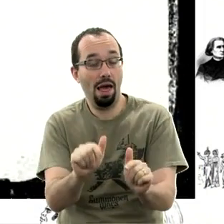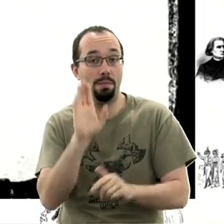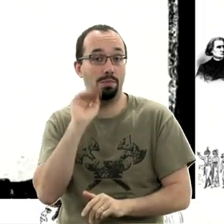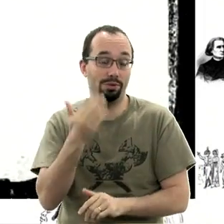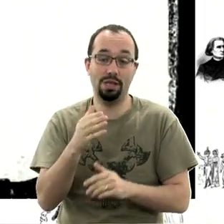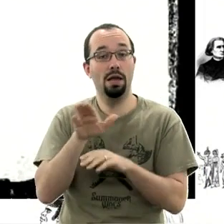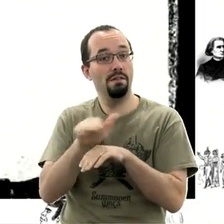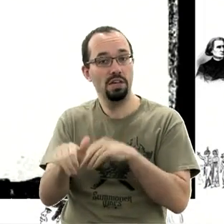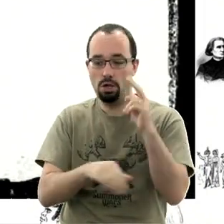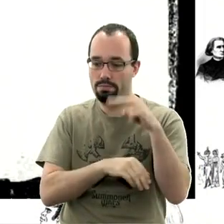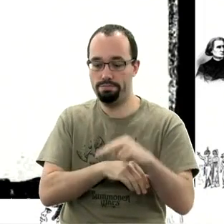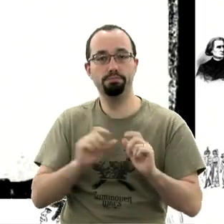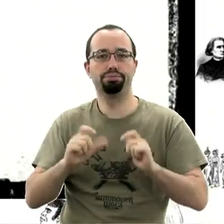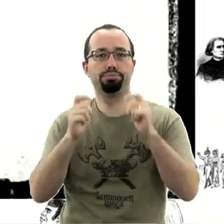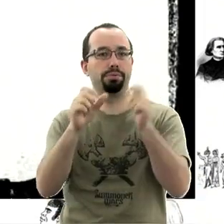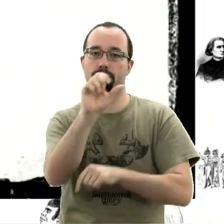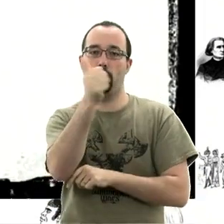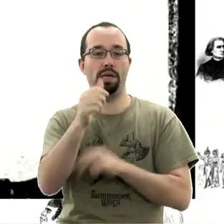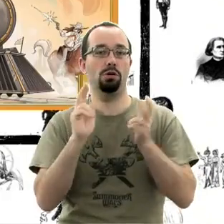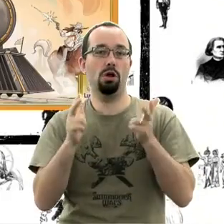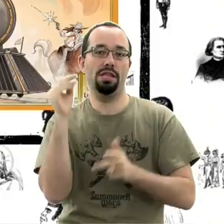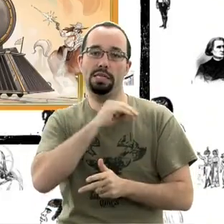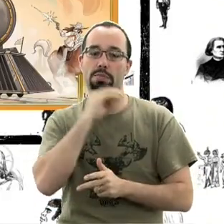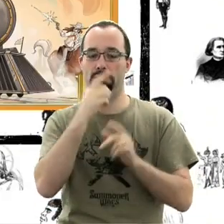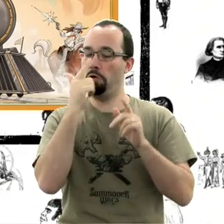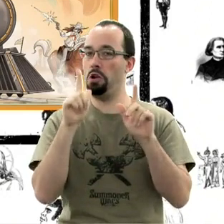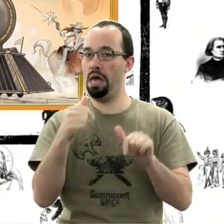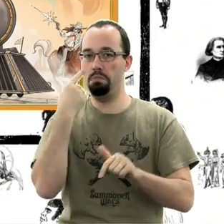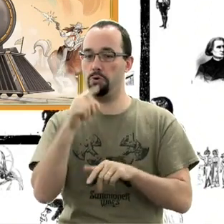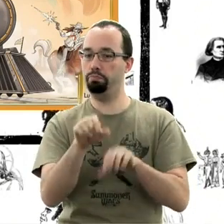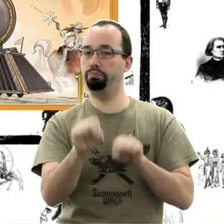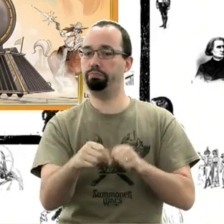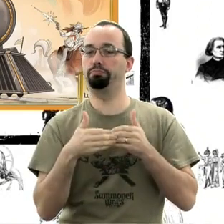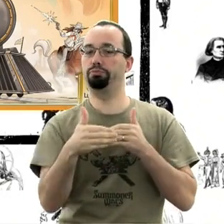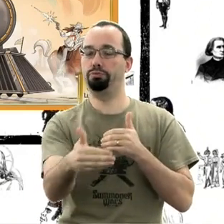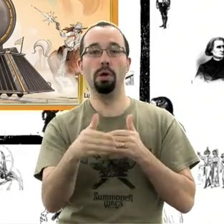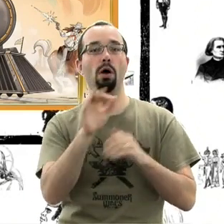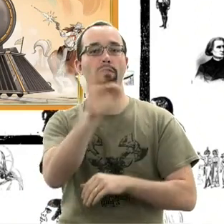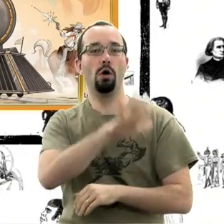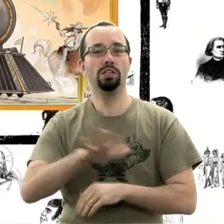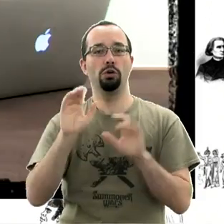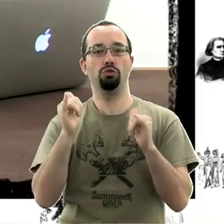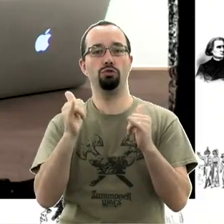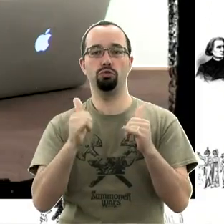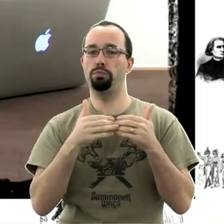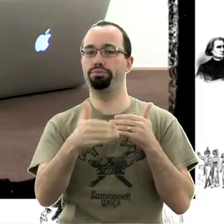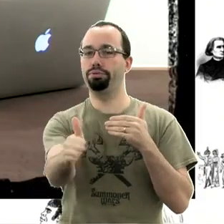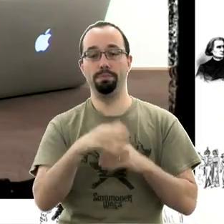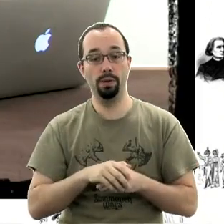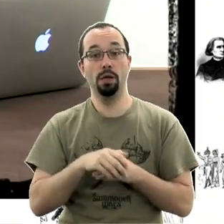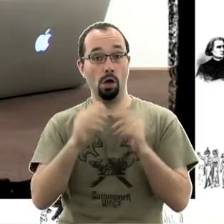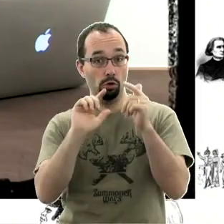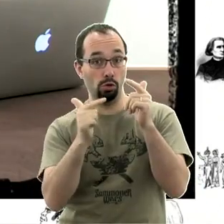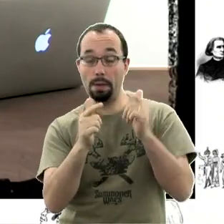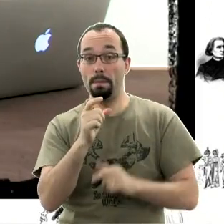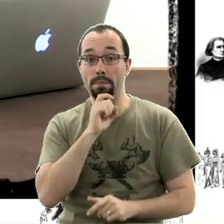fiches. Grimpe, grimpe, grimpe, Colt Express. Il est installé pour un bon moment dans le paysage ludique francophone. Il est suivi de près par un jeu qui n'est pas